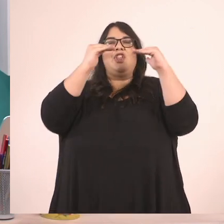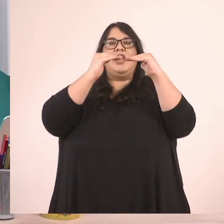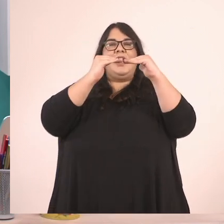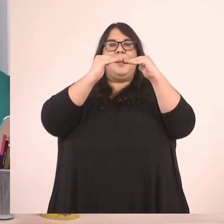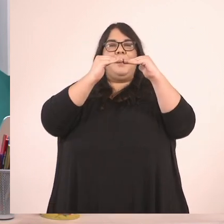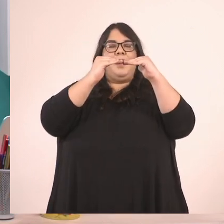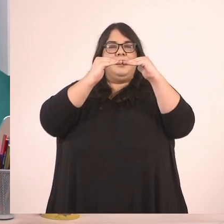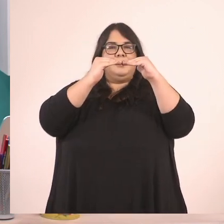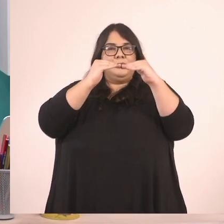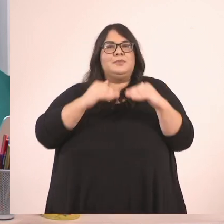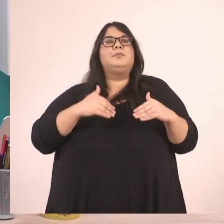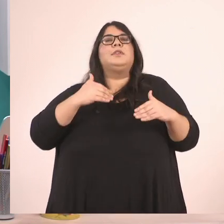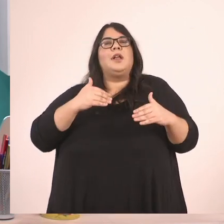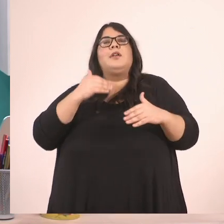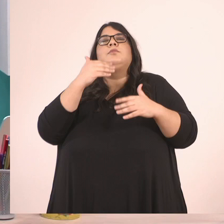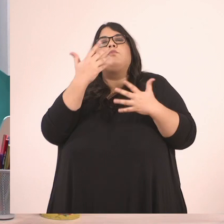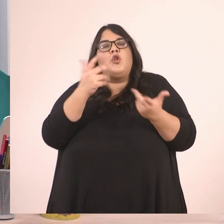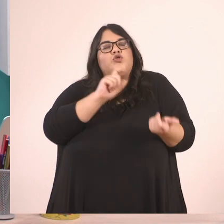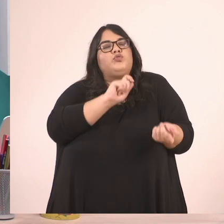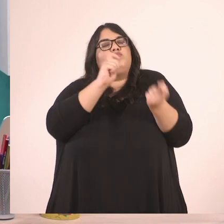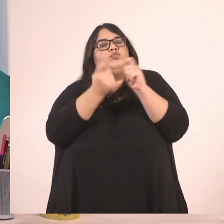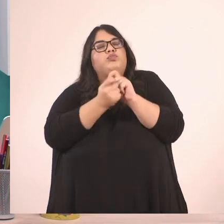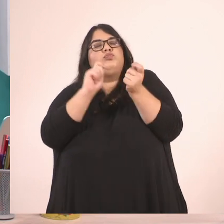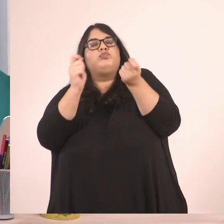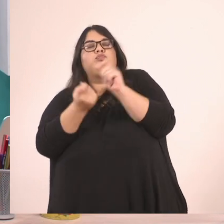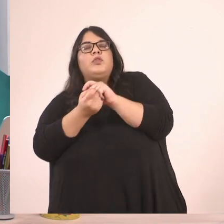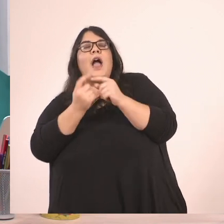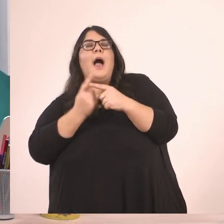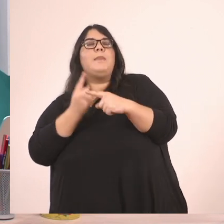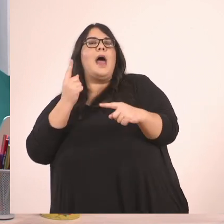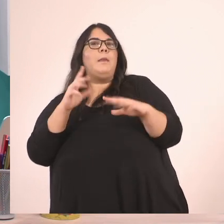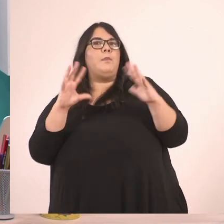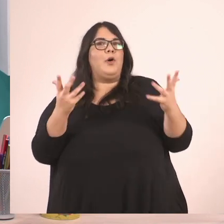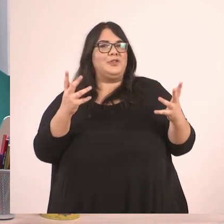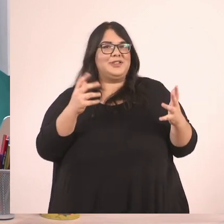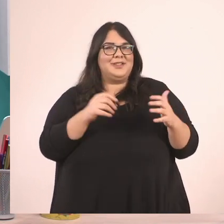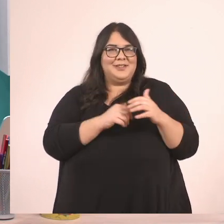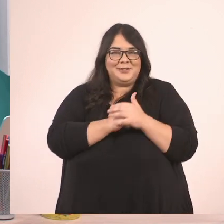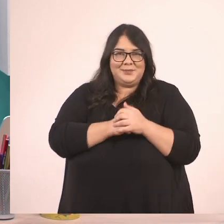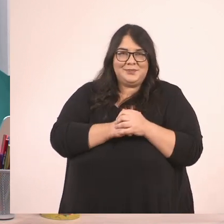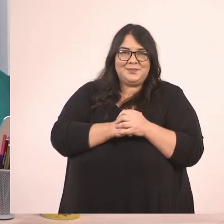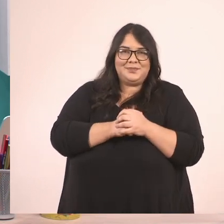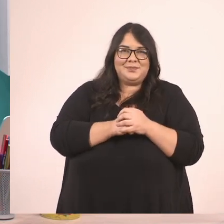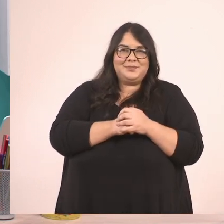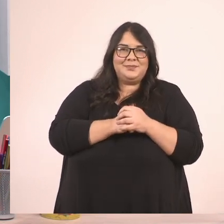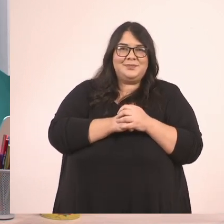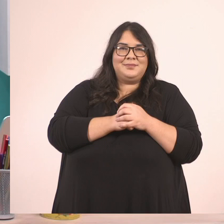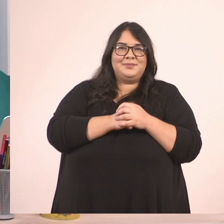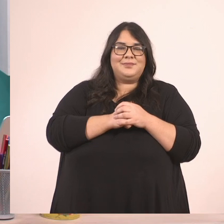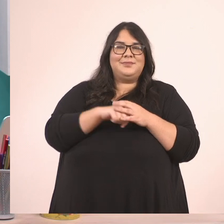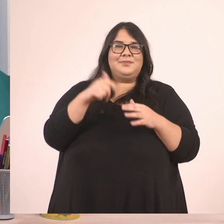τη διαδικασία της απλοποίησης, αν θέλετε να συνεχίσετε τη μελέτη σας. Ας θυμηθούμε κάποια πράγματα για